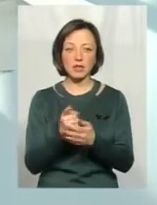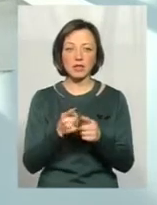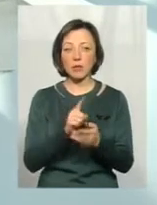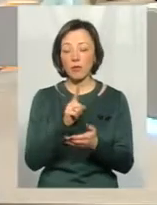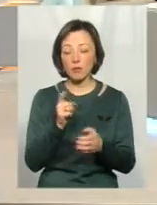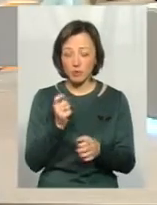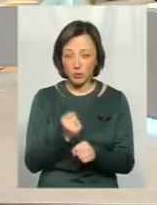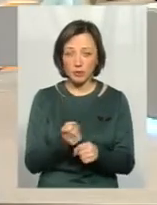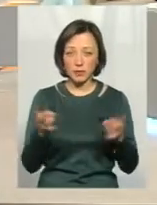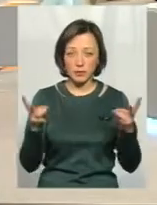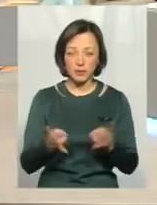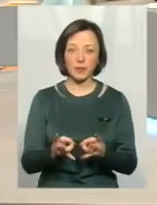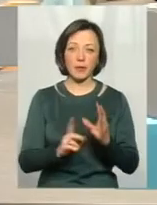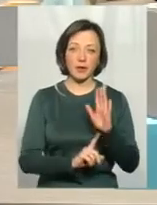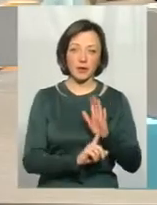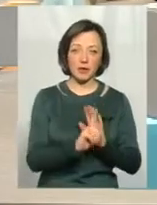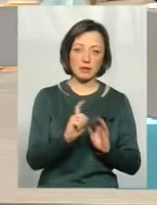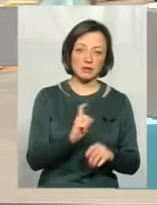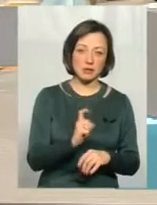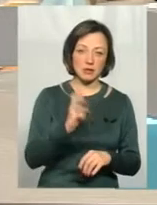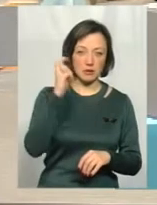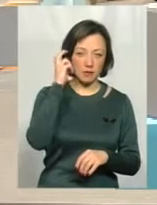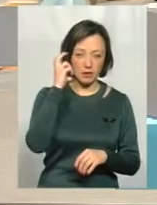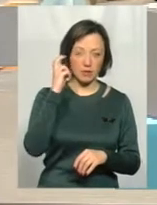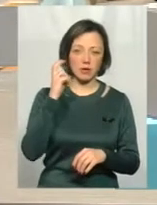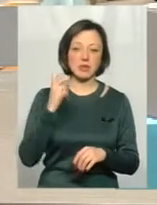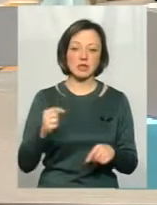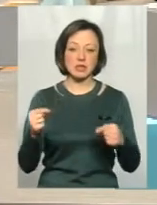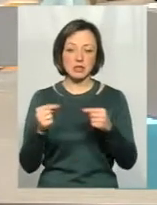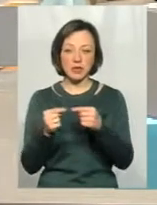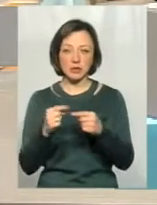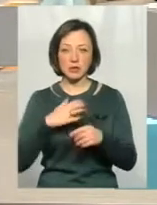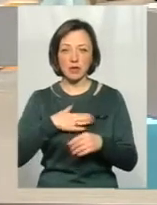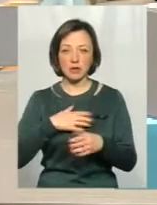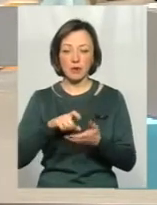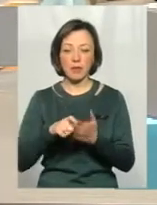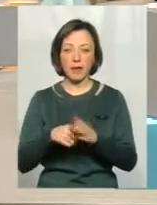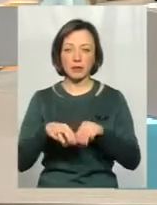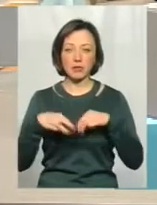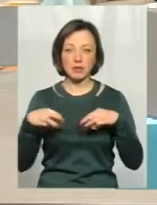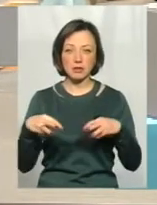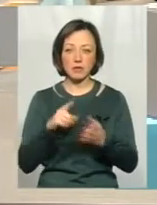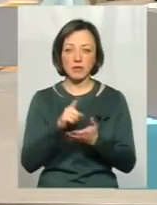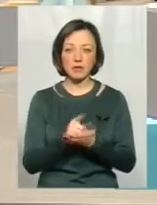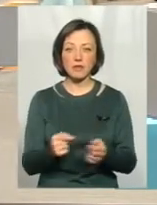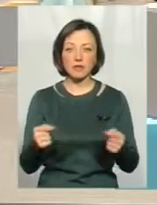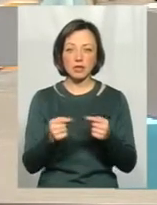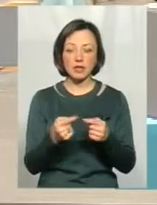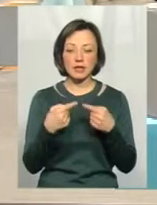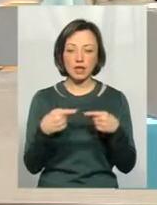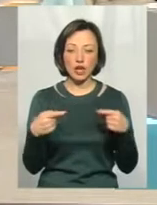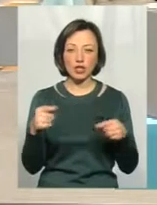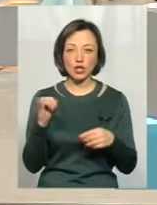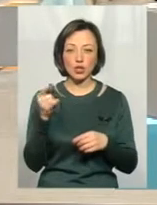повинно робитися, починаючи з Києва, саме з нашого кабінету міністрів, він повинен визначати ці речі